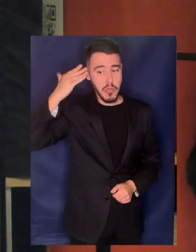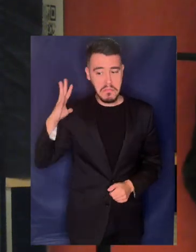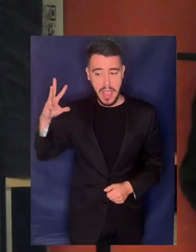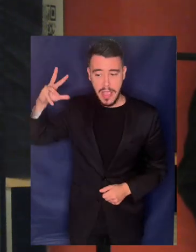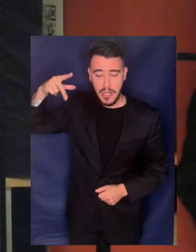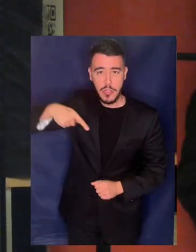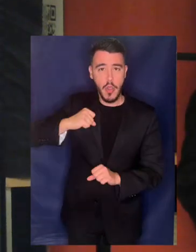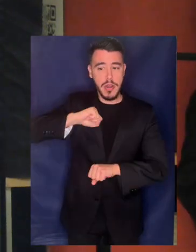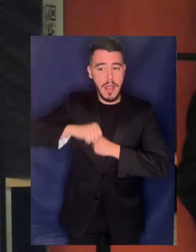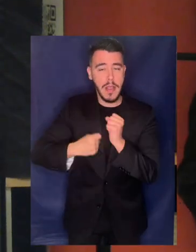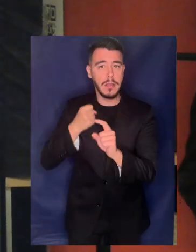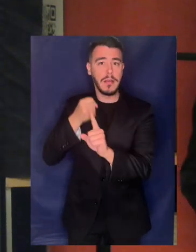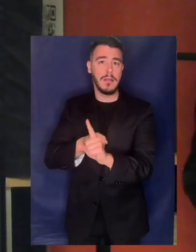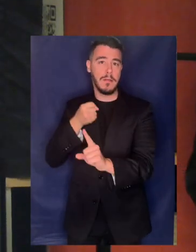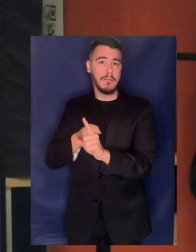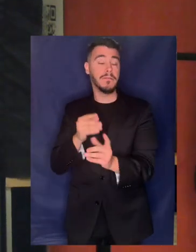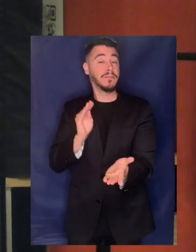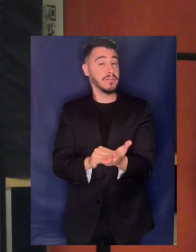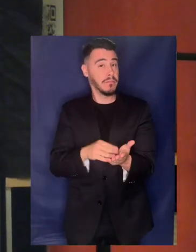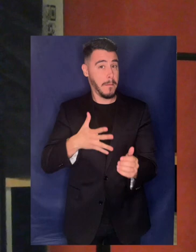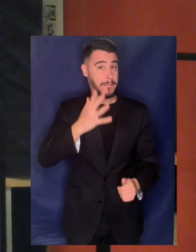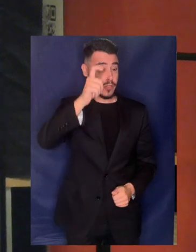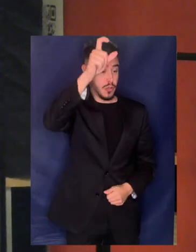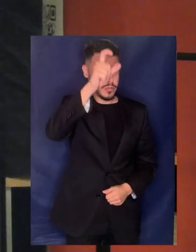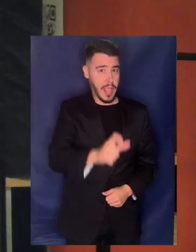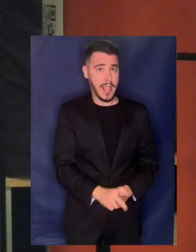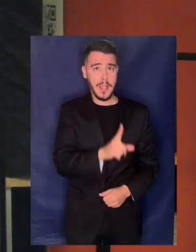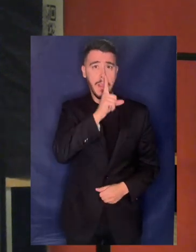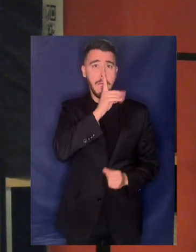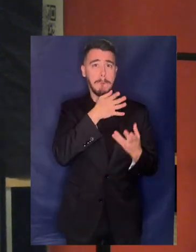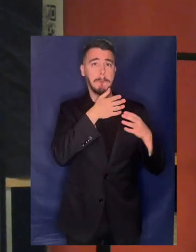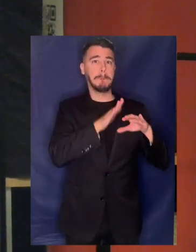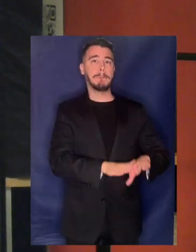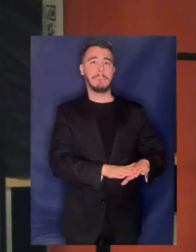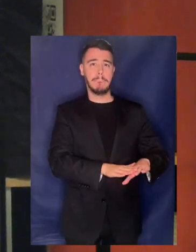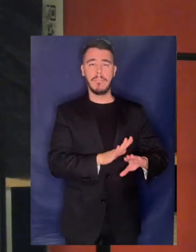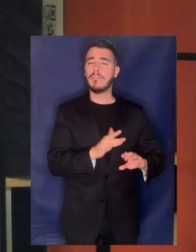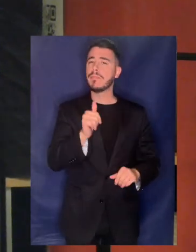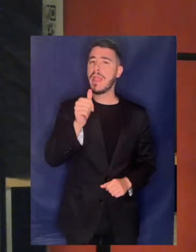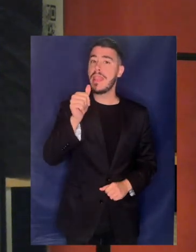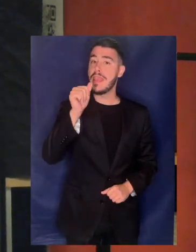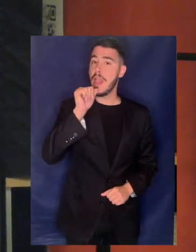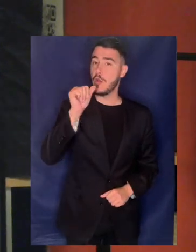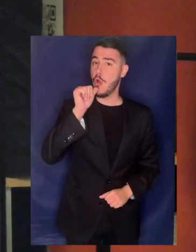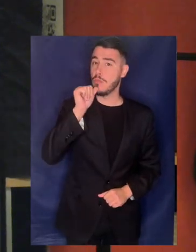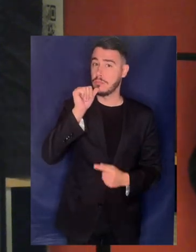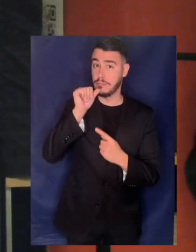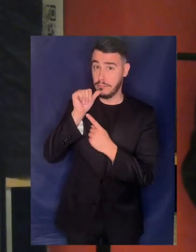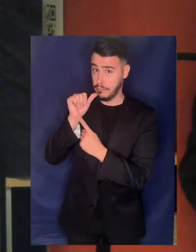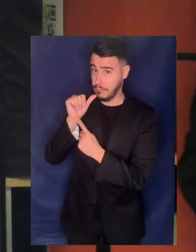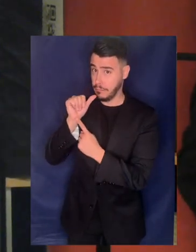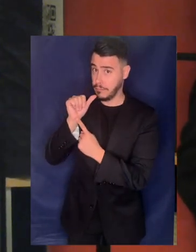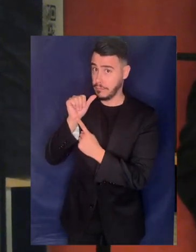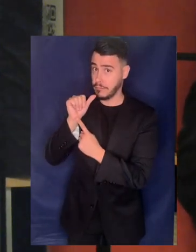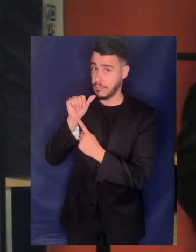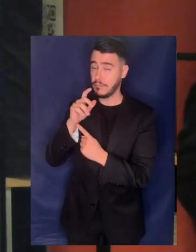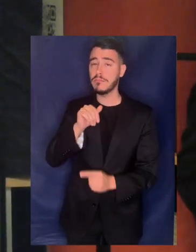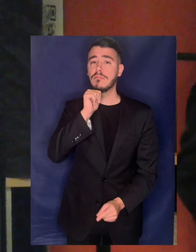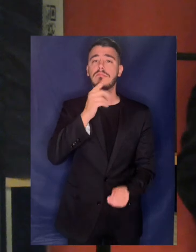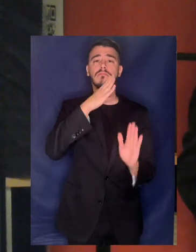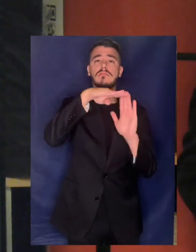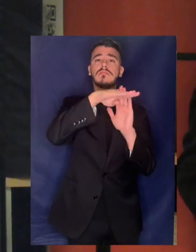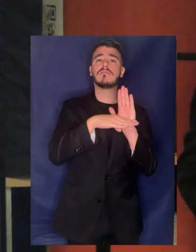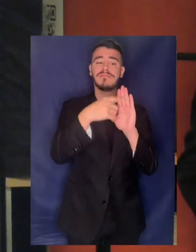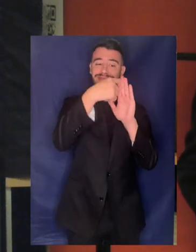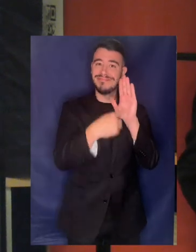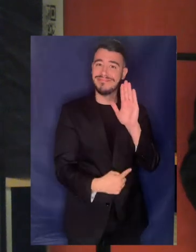Τσιμουδιά για το γεγονός ότι το νερό βρίσκεται σε συντάγματα 17